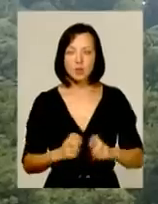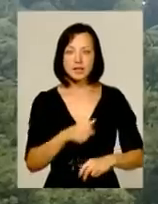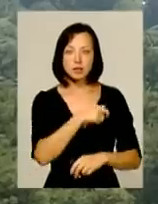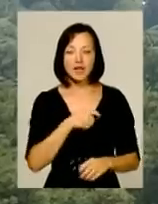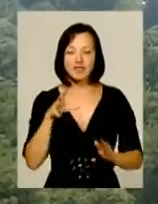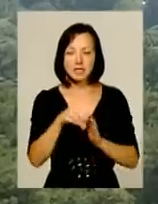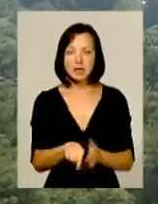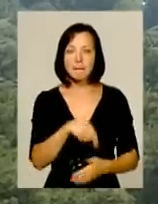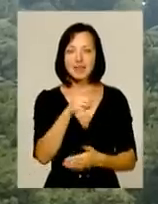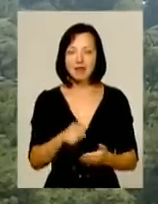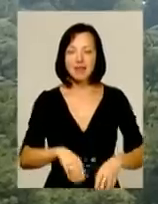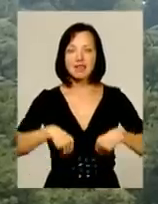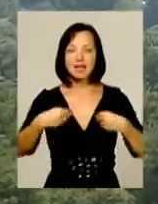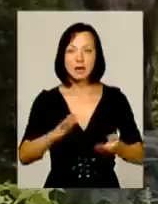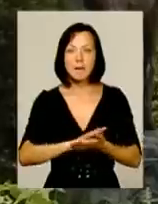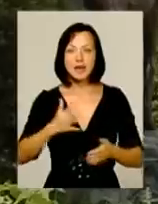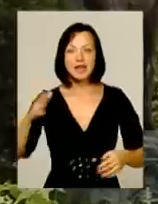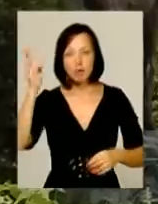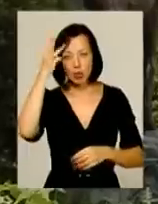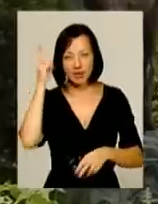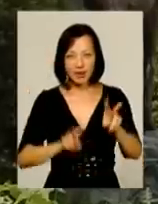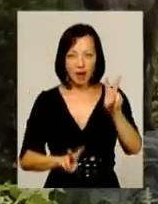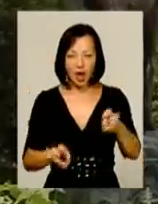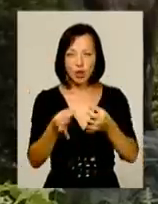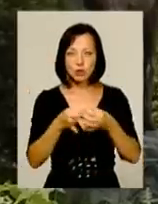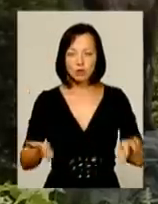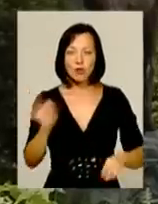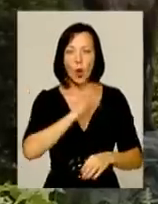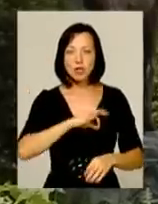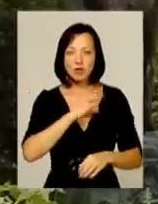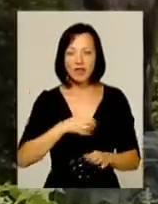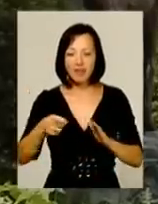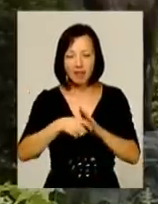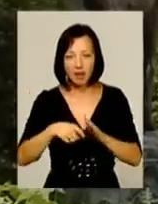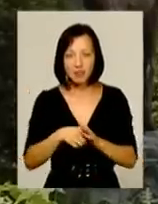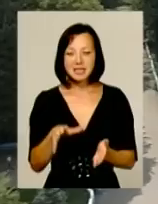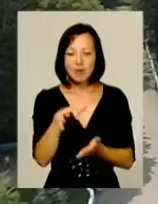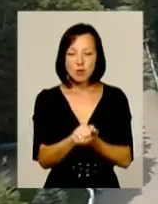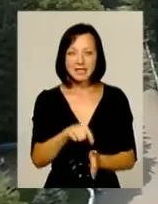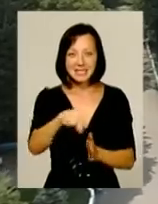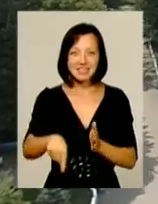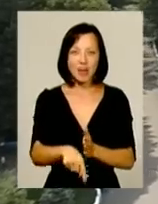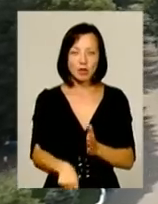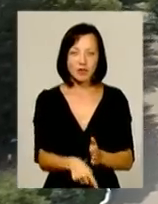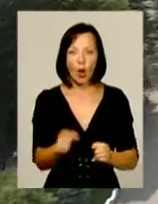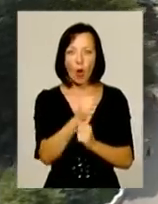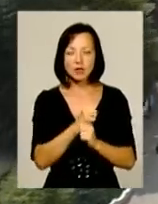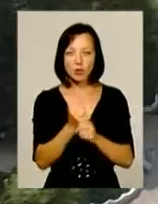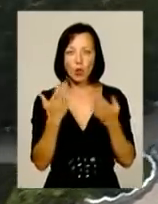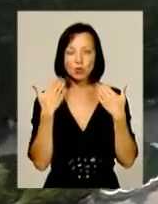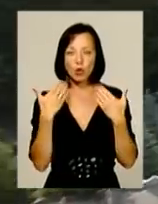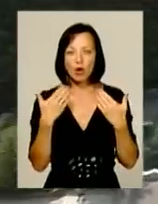внесли питання щодо надання перлині поділля дозволу користуватися надрами. Заволодіти свертловиною санаторно-оздоровчий комплекс